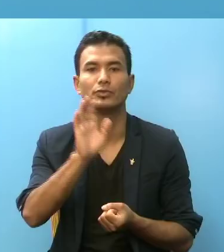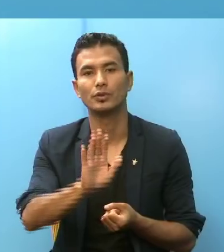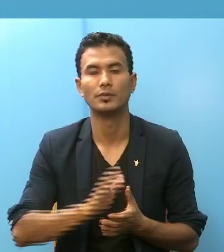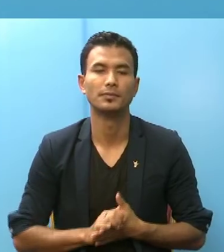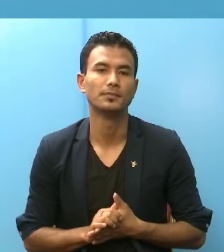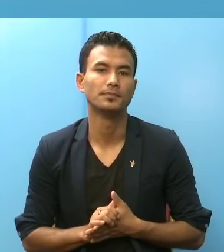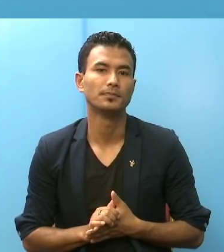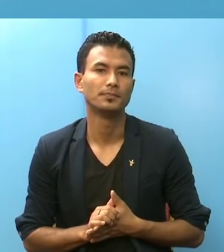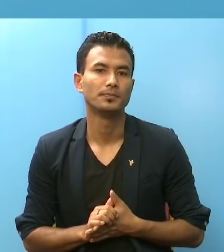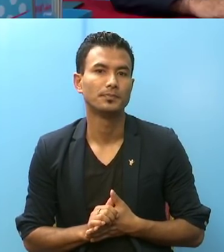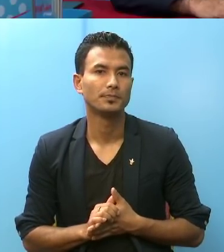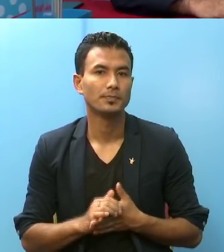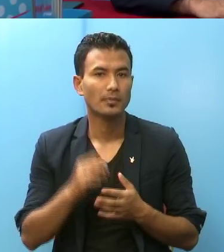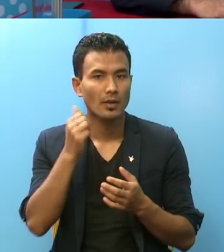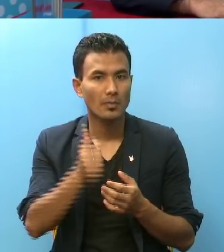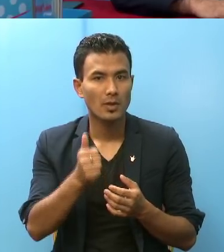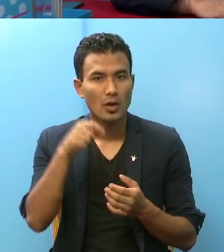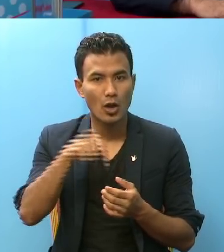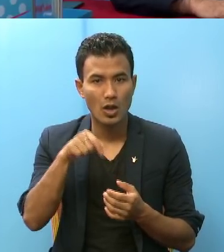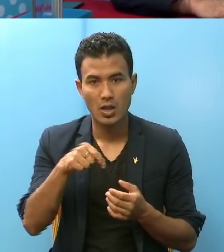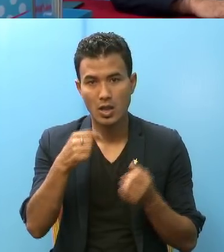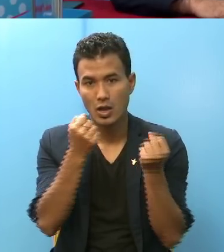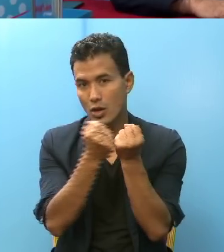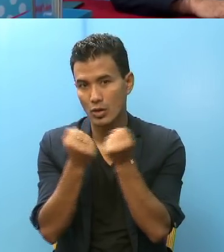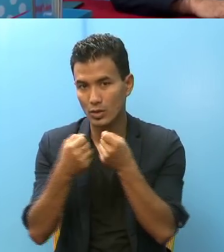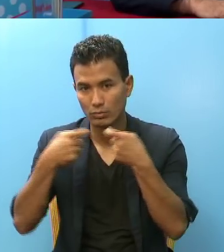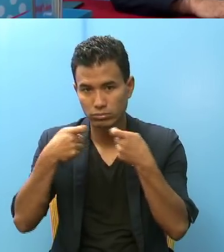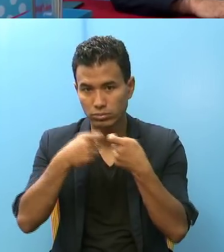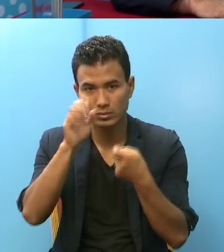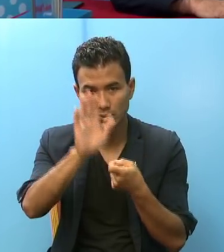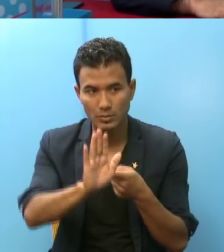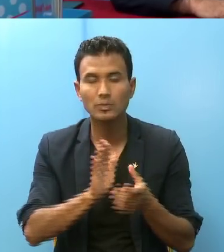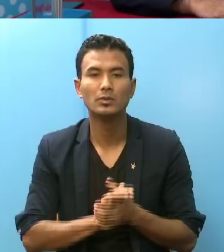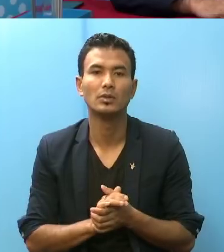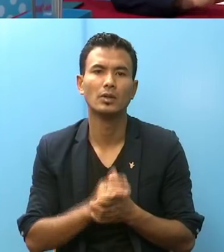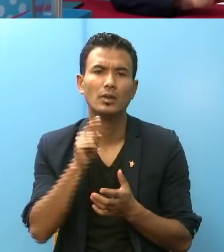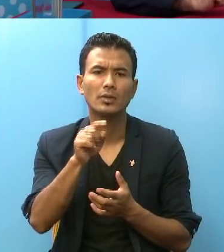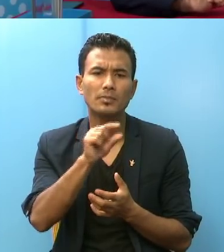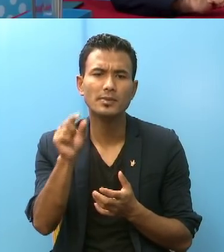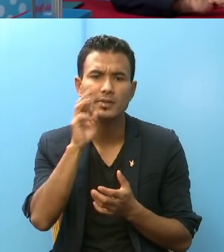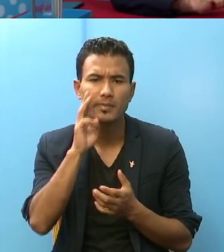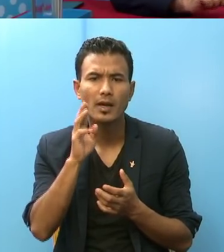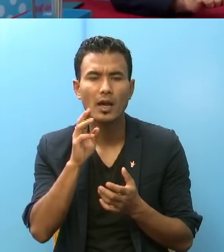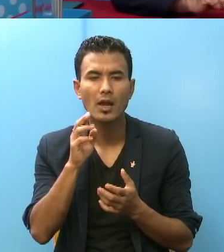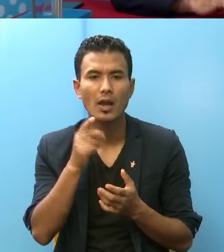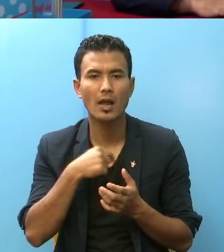प्रभल चाहिं अब म्याणम अब अधले ता लोगडाउन पन इखोकुलो बात चाहिं ना जे रेशा है